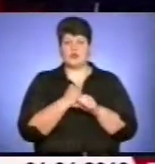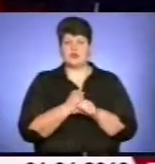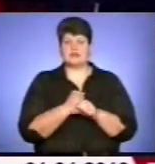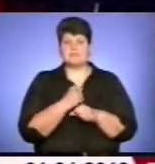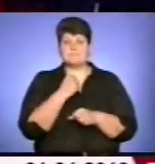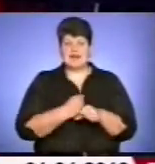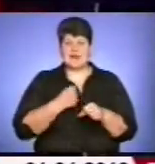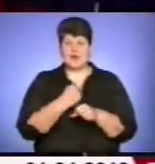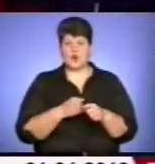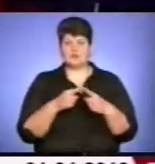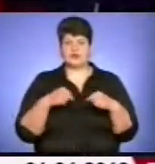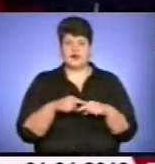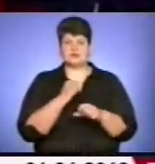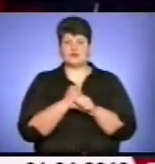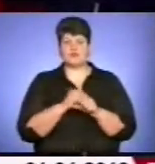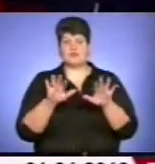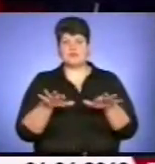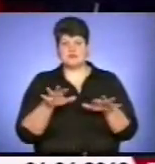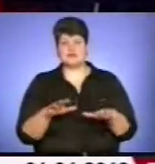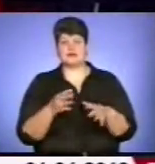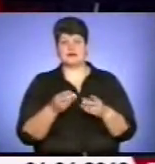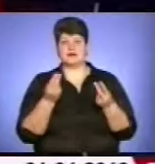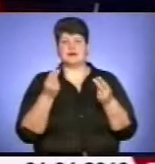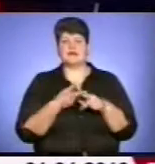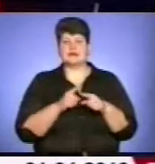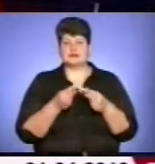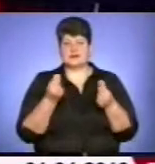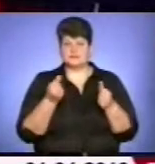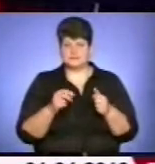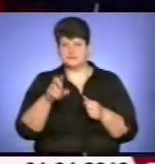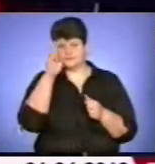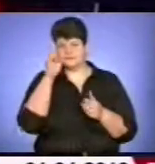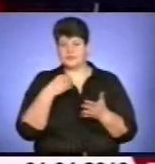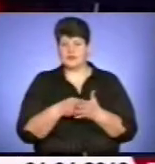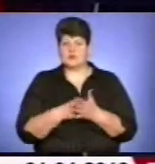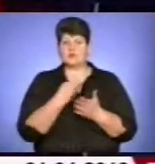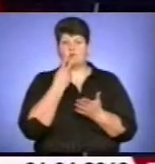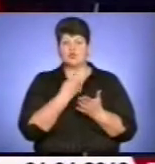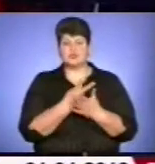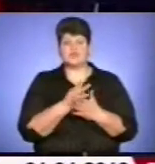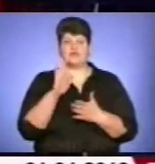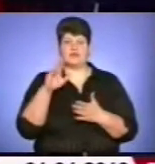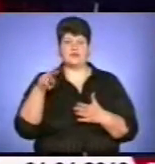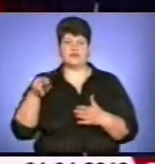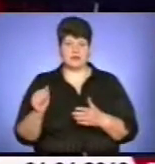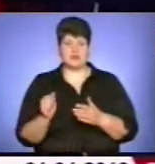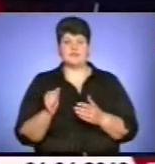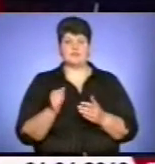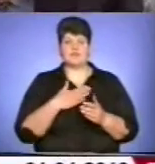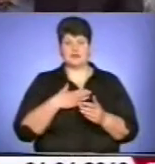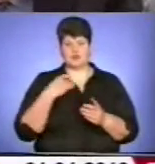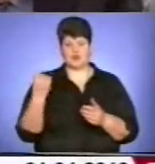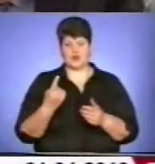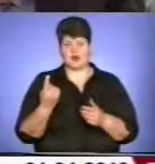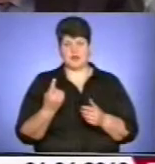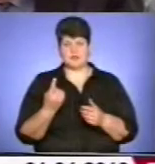А це робочі місця, це надходження до бінчету, це показники виробництва валової продукції в нашому краї.